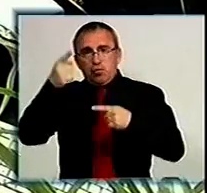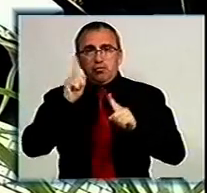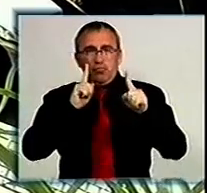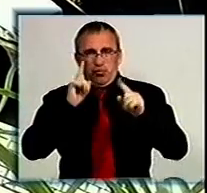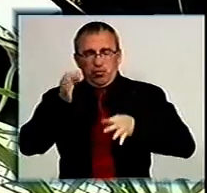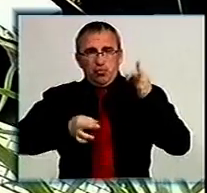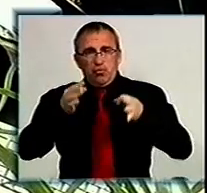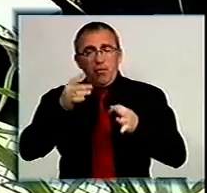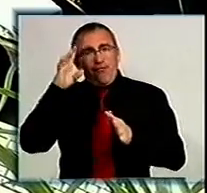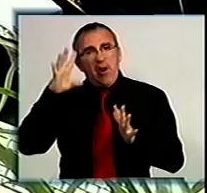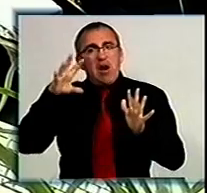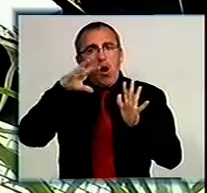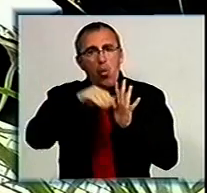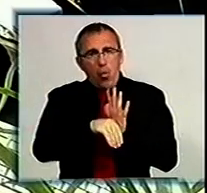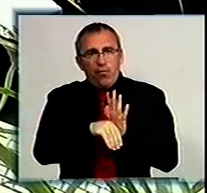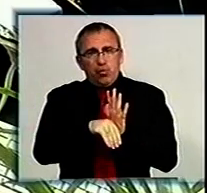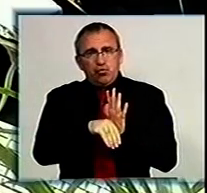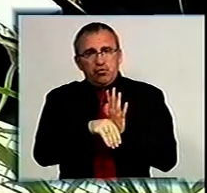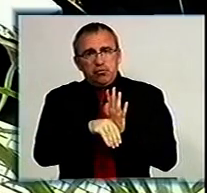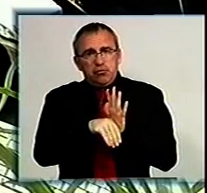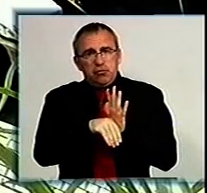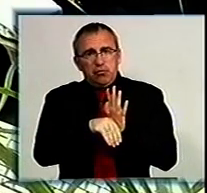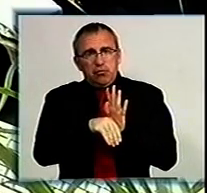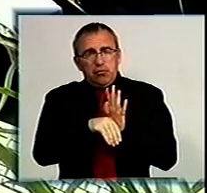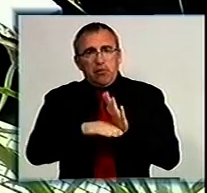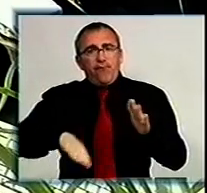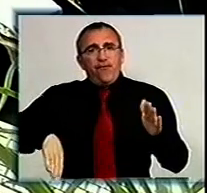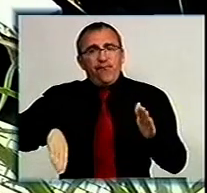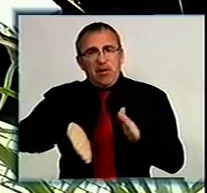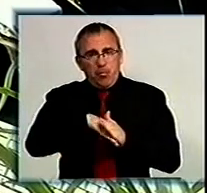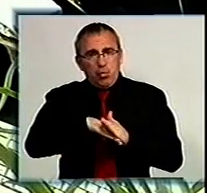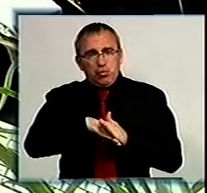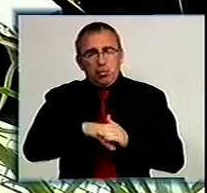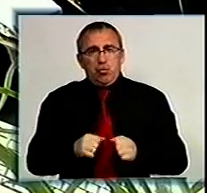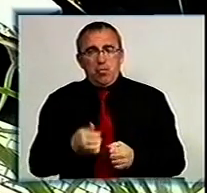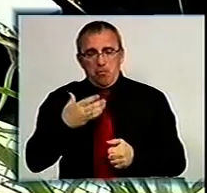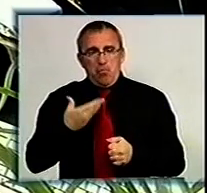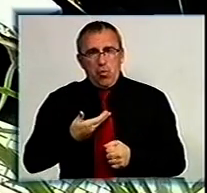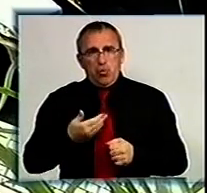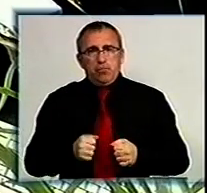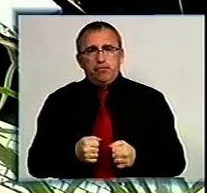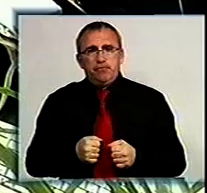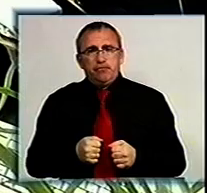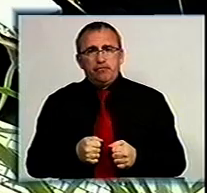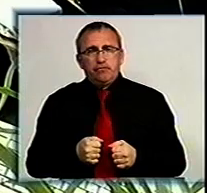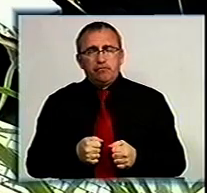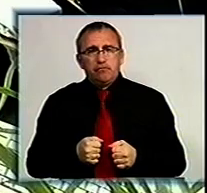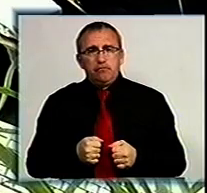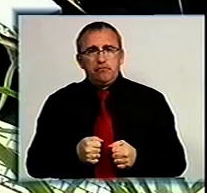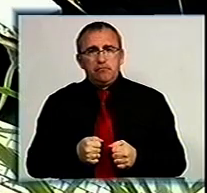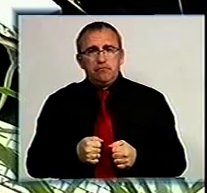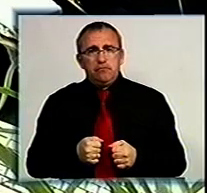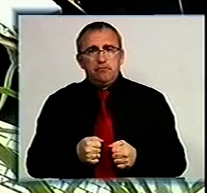враховуючи мою відпустку, а